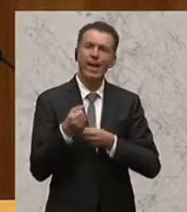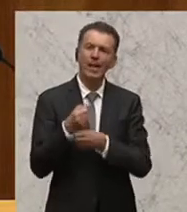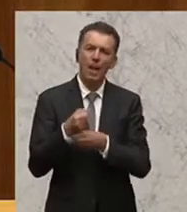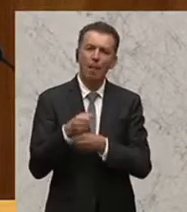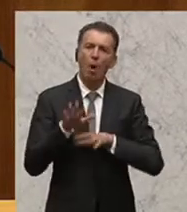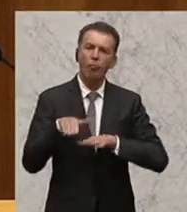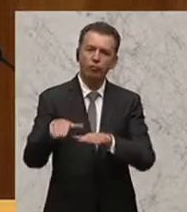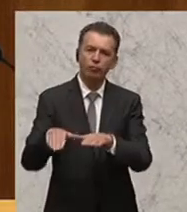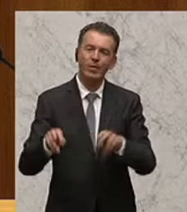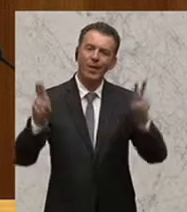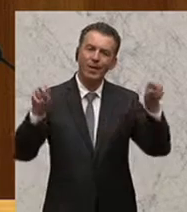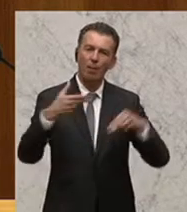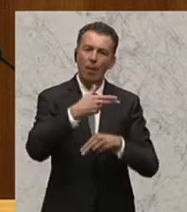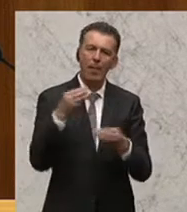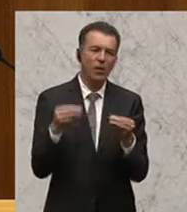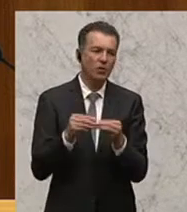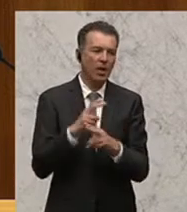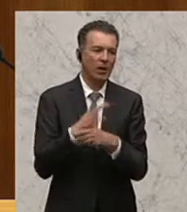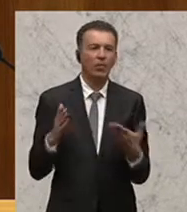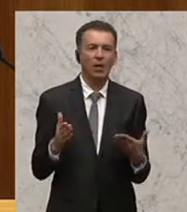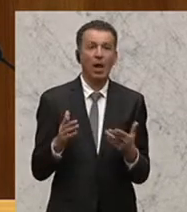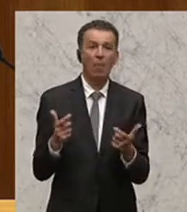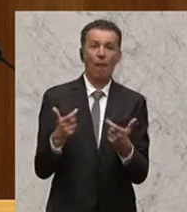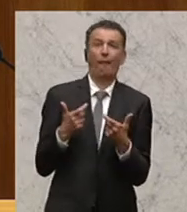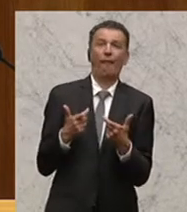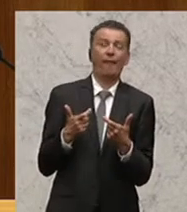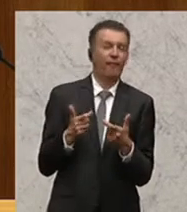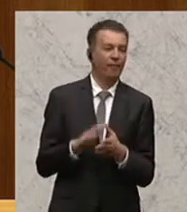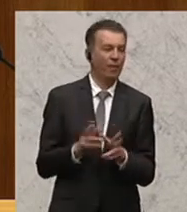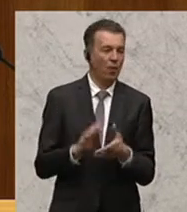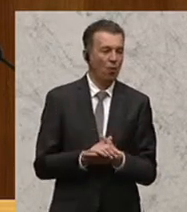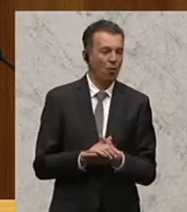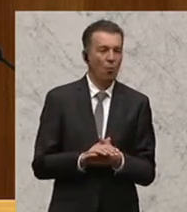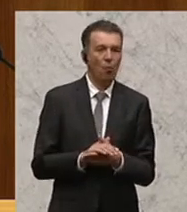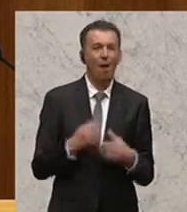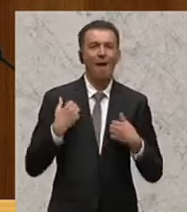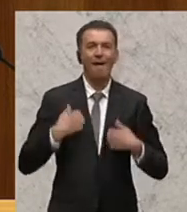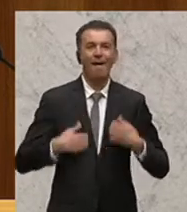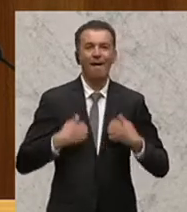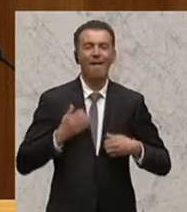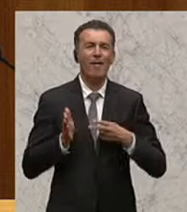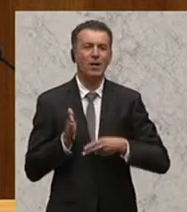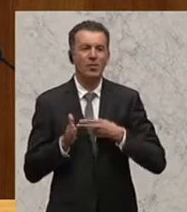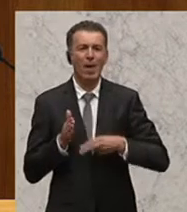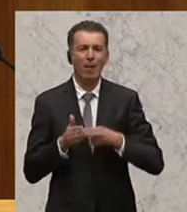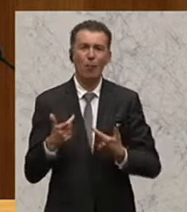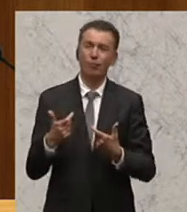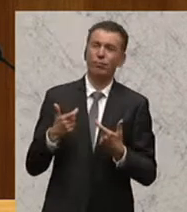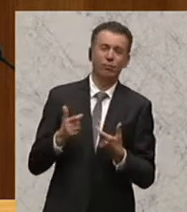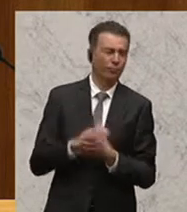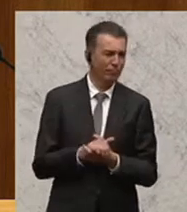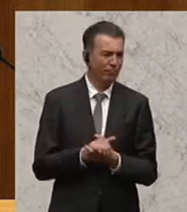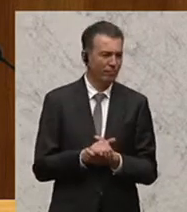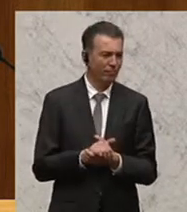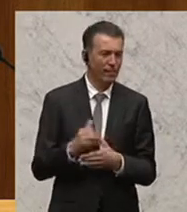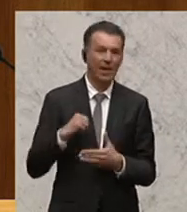Mensch sein in Österreich, aber so weit bin ich nicht gekommen. Ich bin am Westbahnhof stecken geblieben und ich